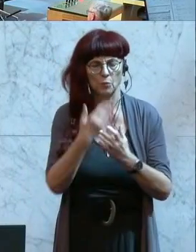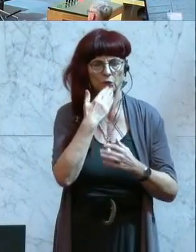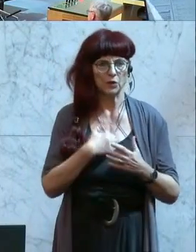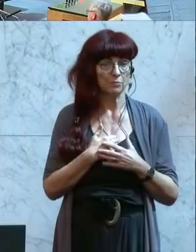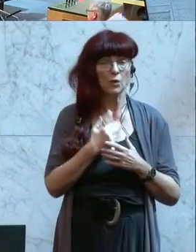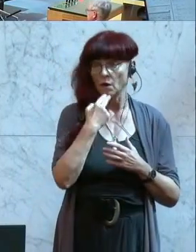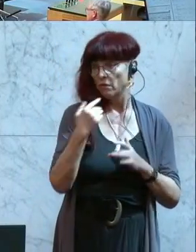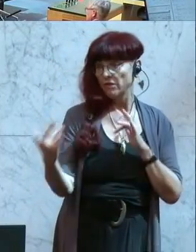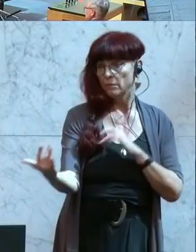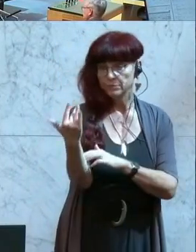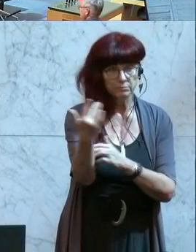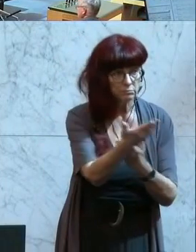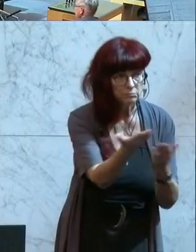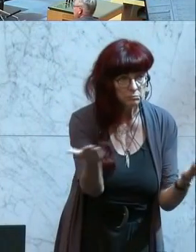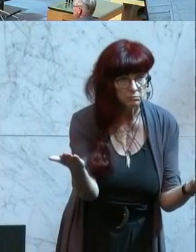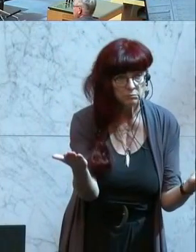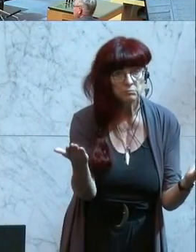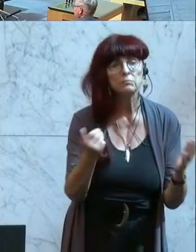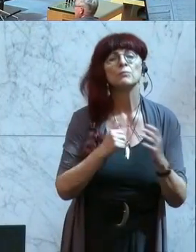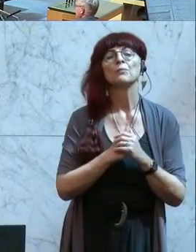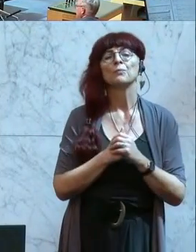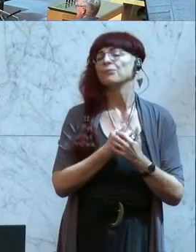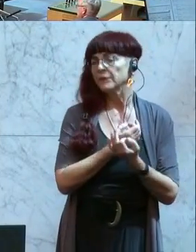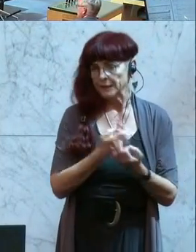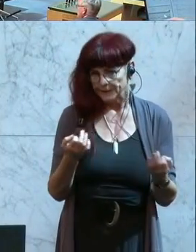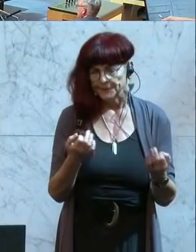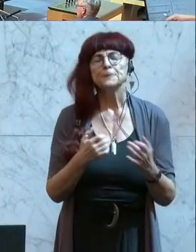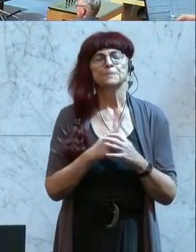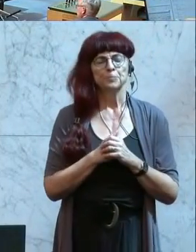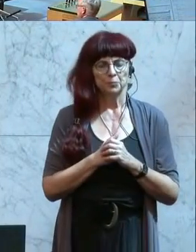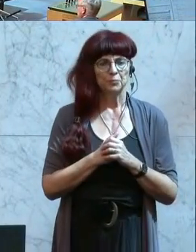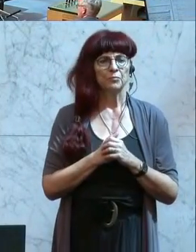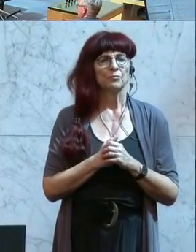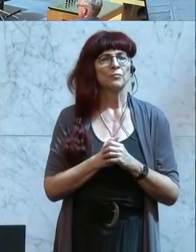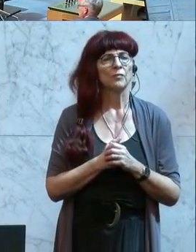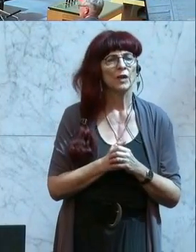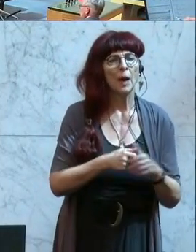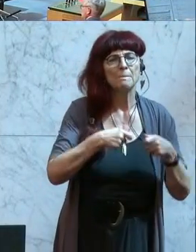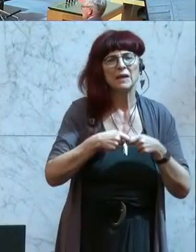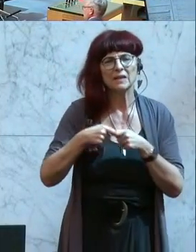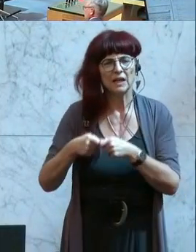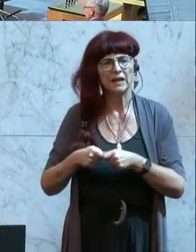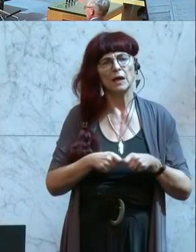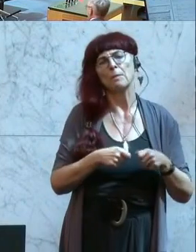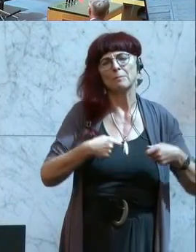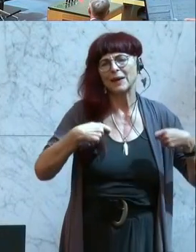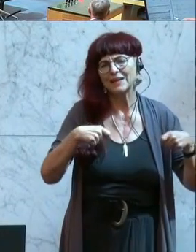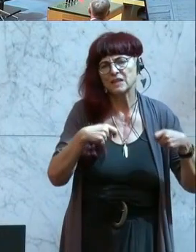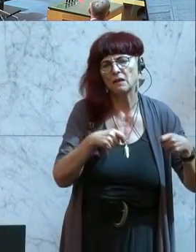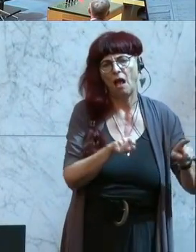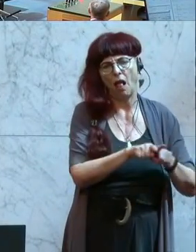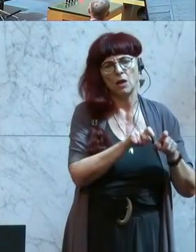als 170.000 Personen unterzeichnet. Die Betreiber haben fünf